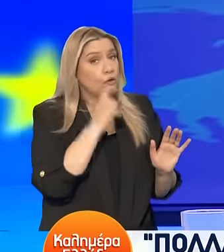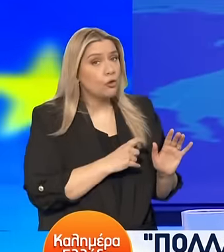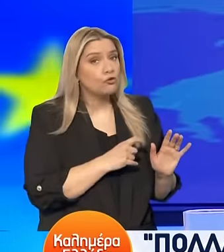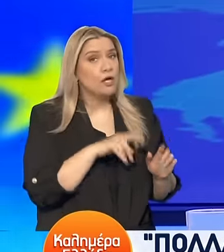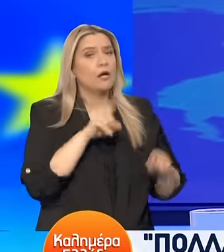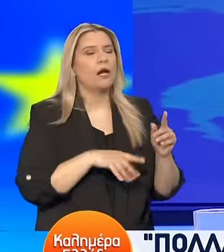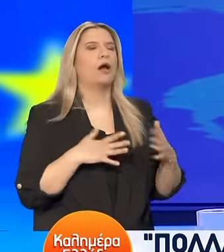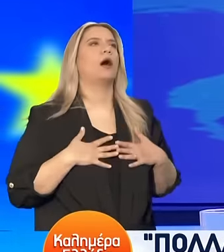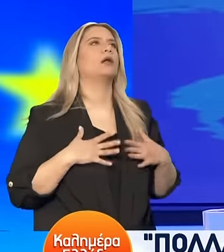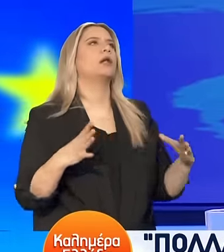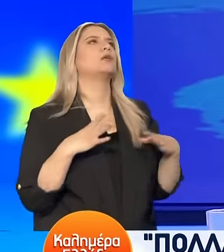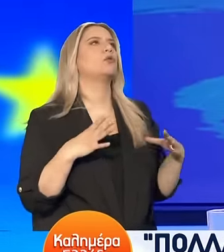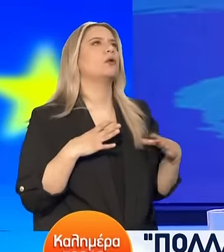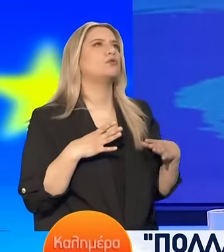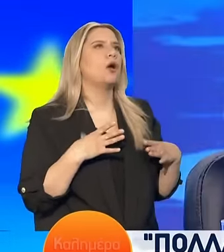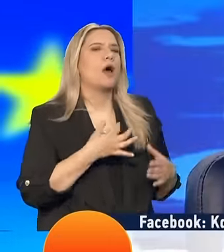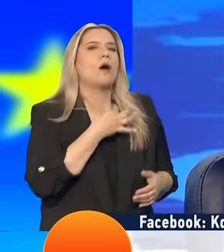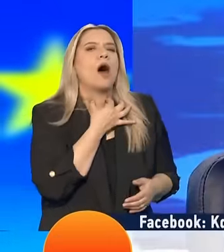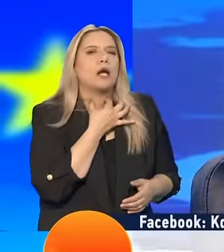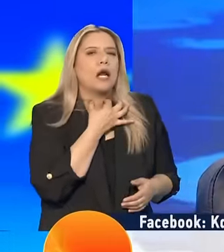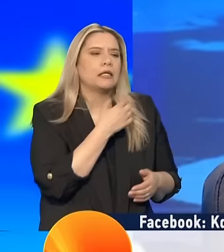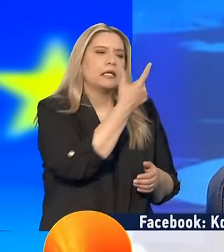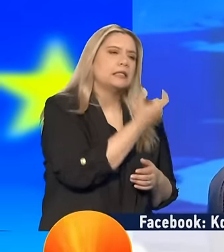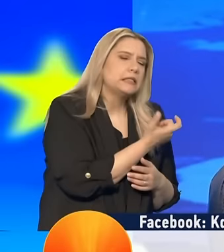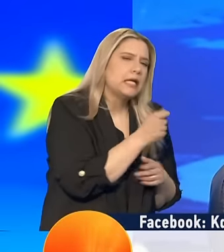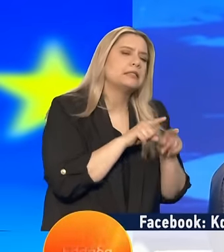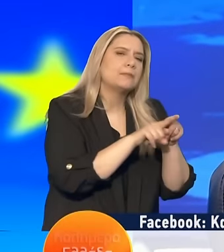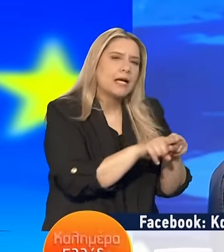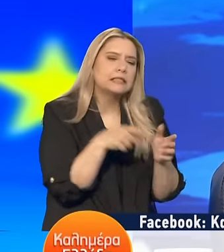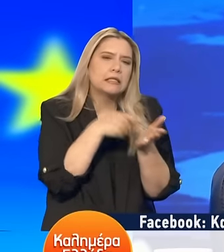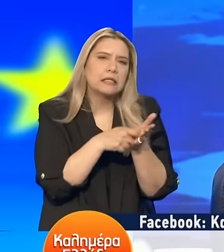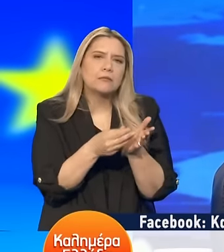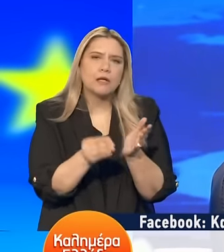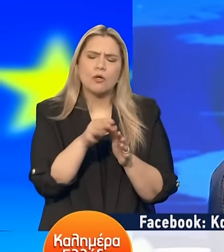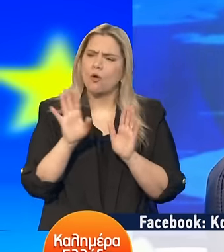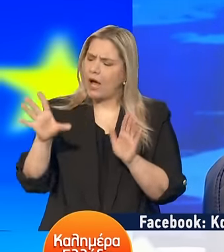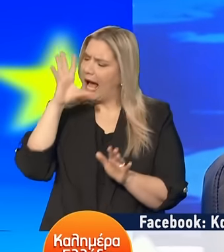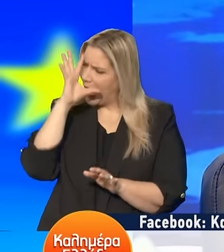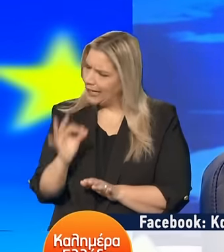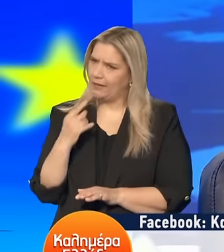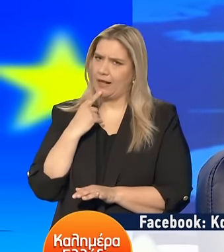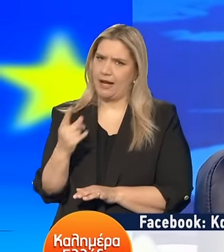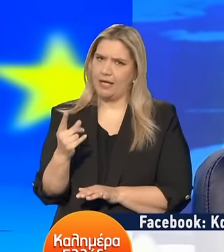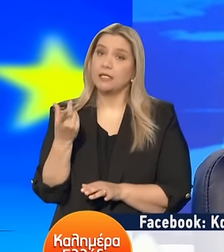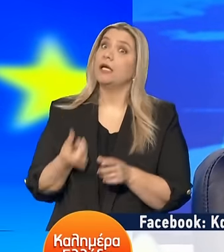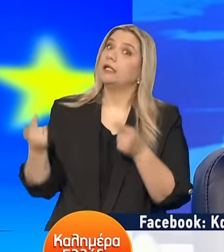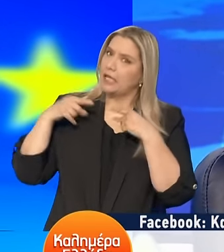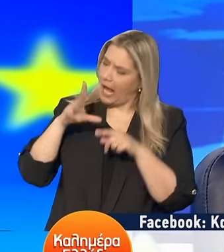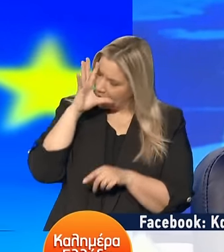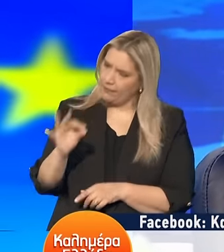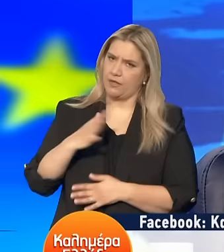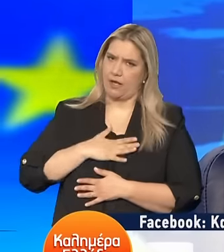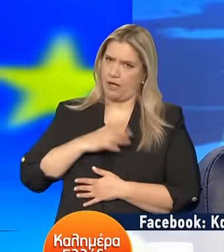σύνταξή μου να ξεκουραστώ Όταν υποχρέω να δουλέψει Αλήθεια είναι αυτό Αλλά συναντώ και πολλούς Αυτό είναι αλήθεια